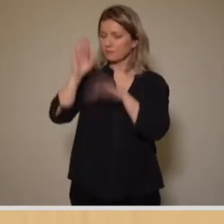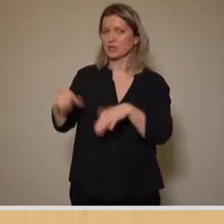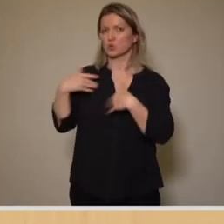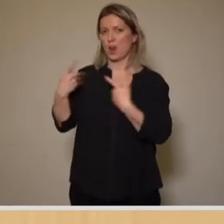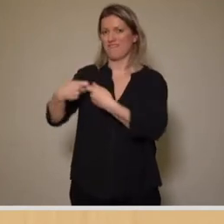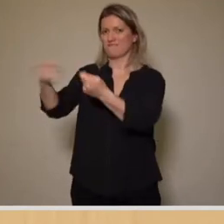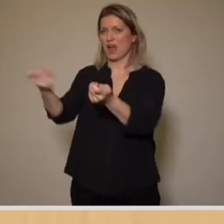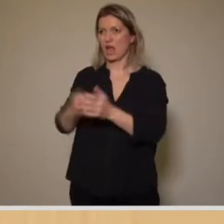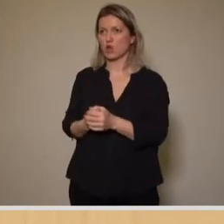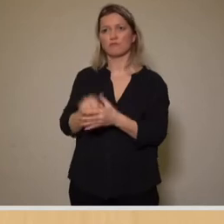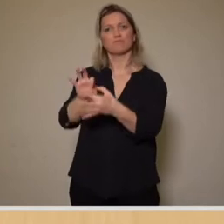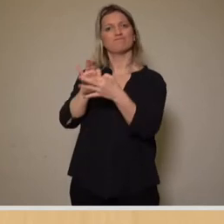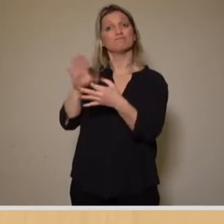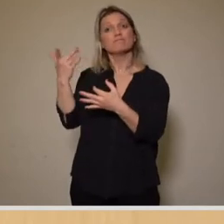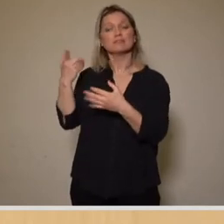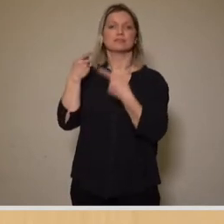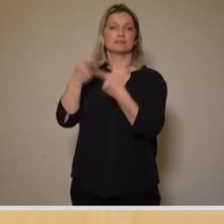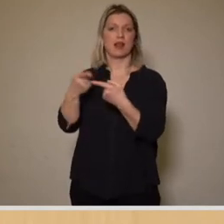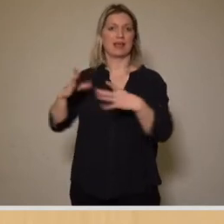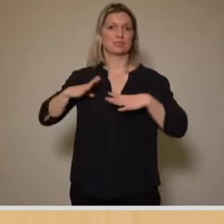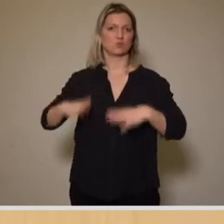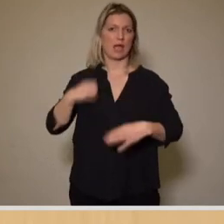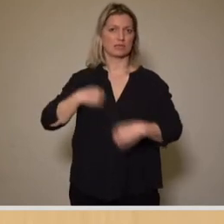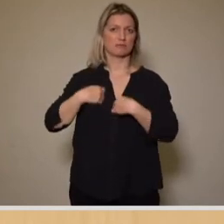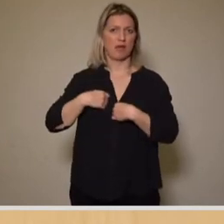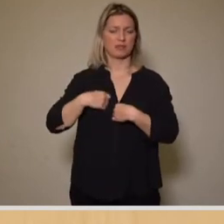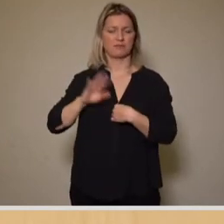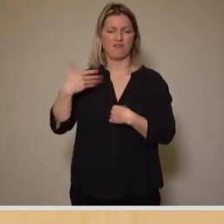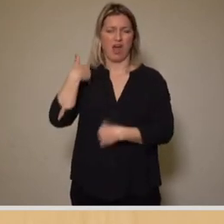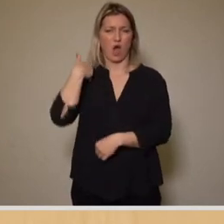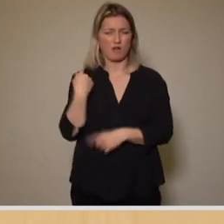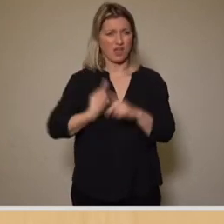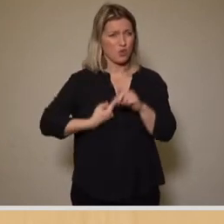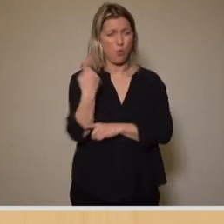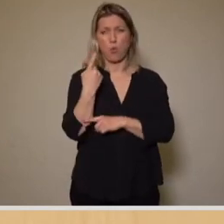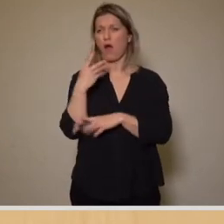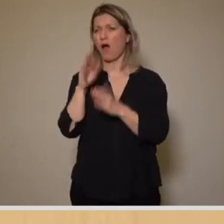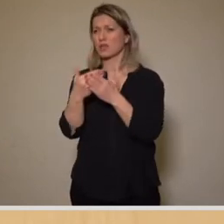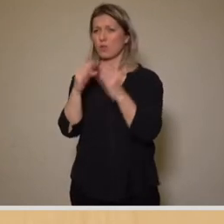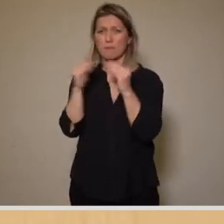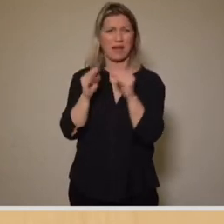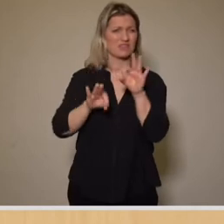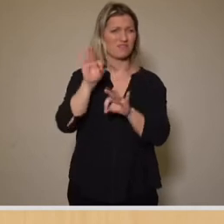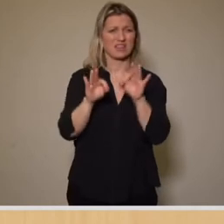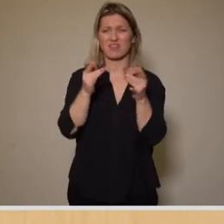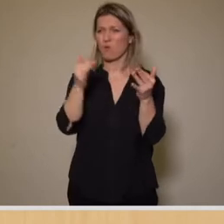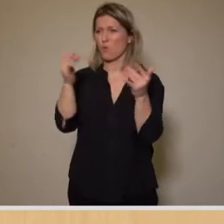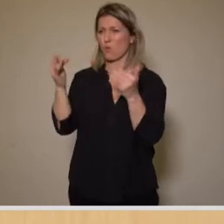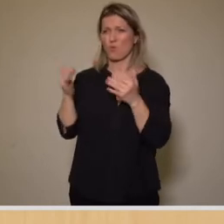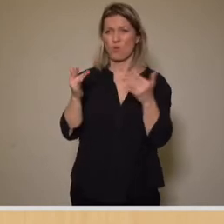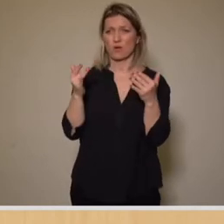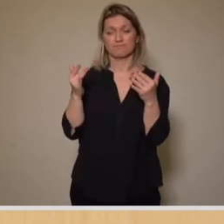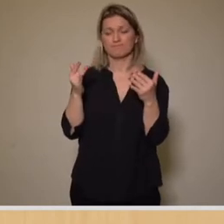vorzugsweise als Gesundheitsbad. Es wurde sehr viel Aufwand betrieben, passende Angebote zu finden. Am Ende hat sich gezeigt,